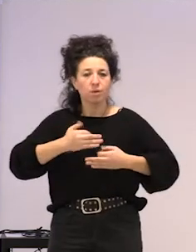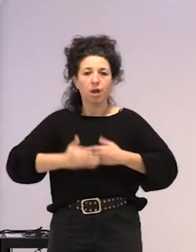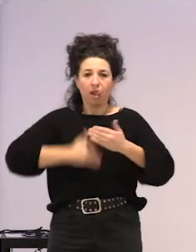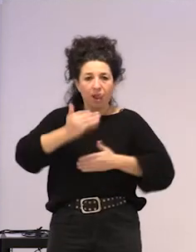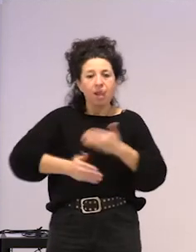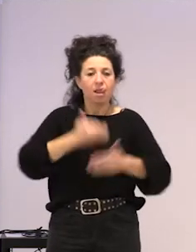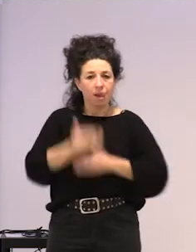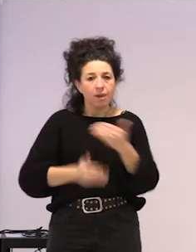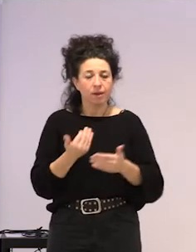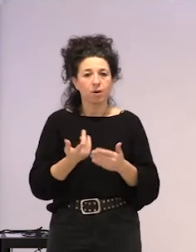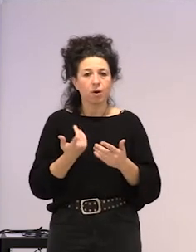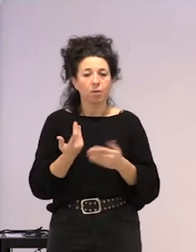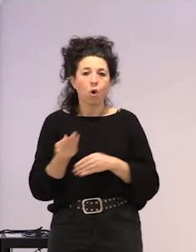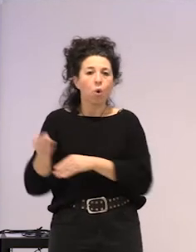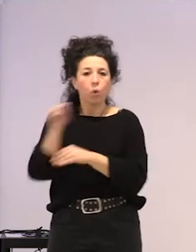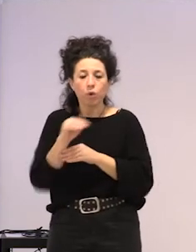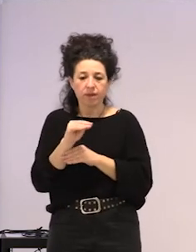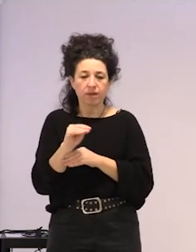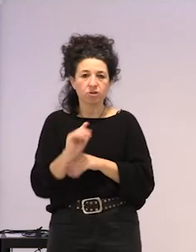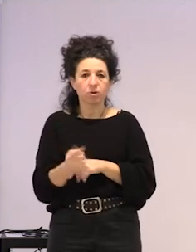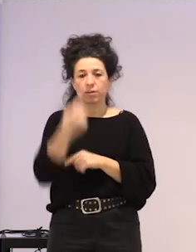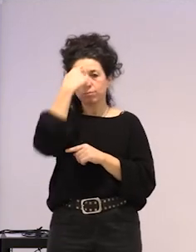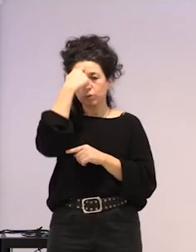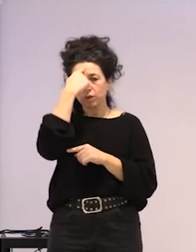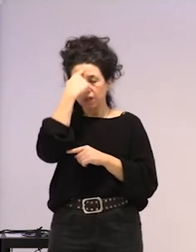hau, ba modu iraunkor batean,